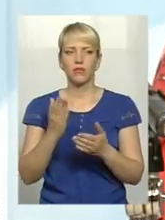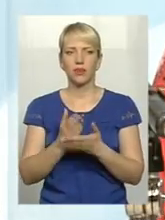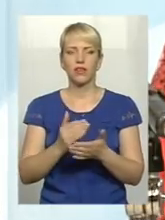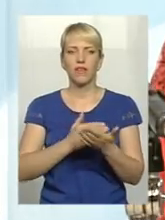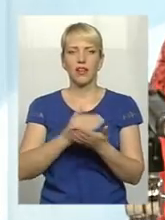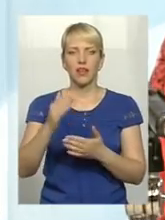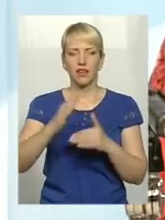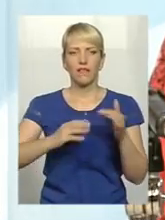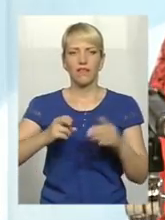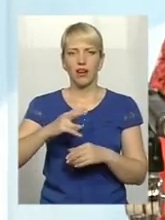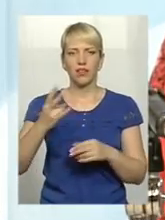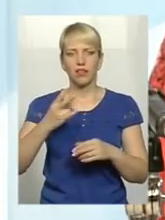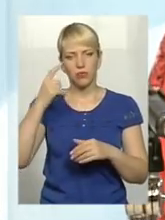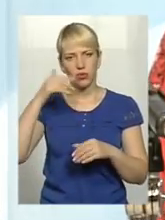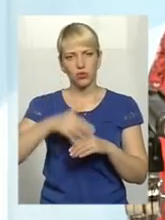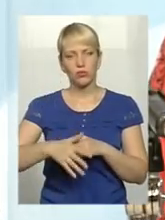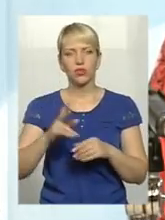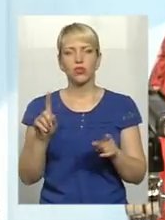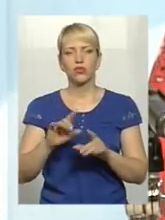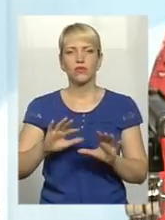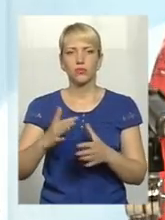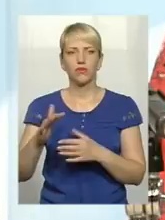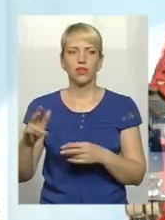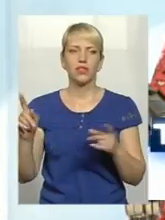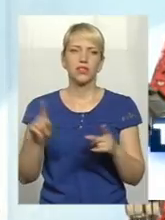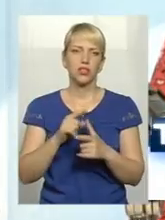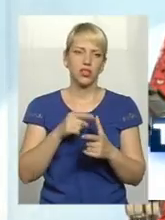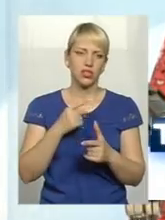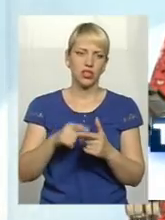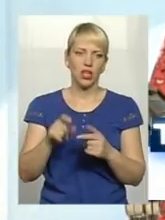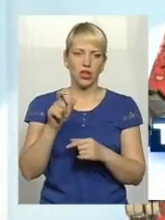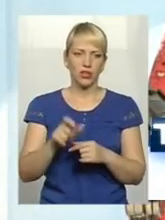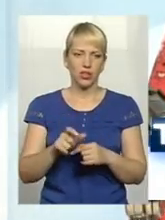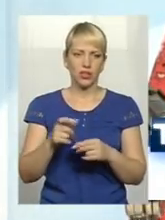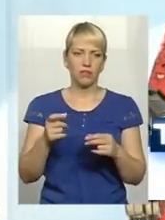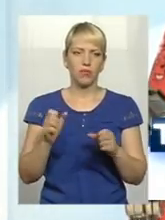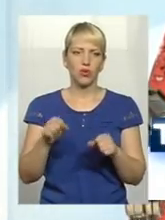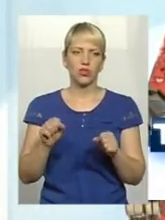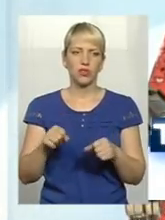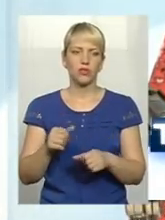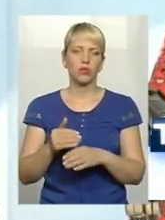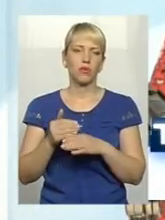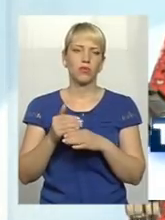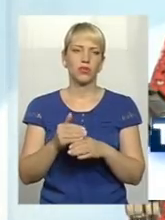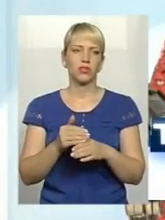фах і розуміти, що відбувається і чим людині можливо допомогти. На превеликий жаль, війна для нас стала